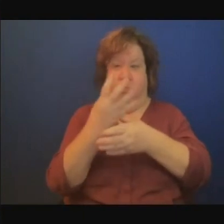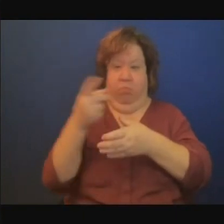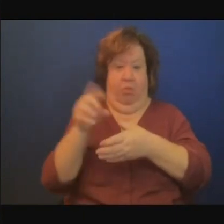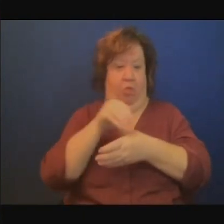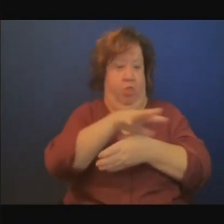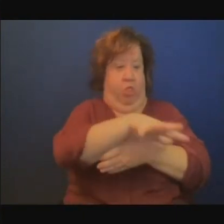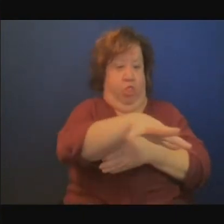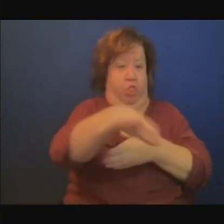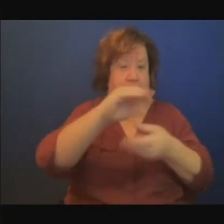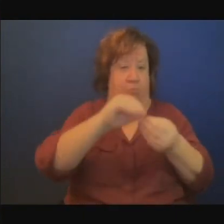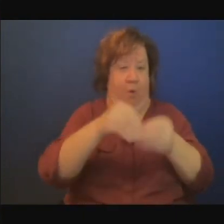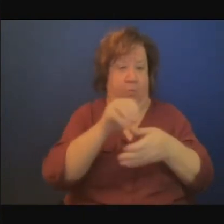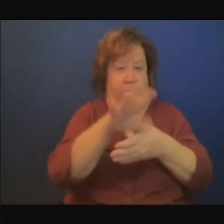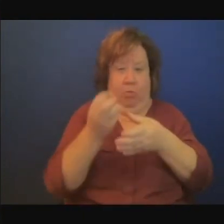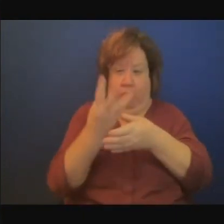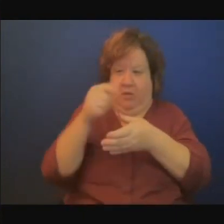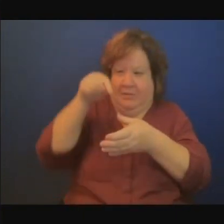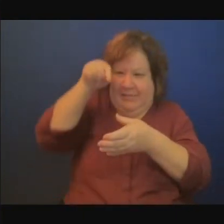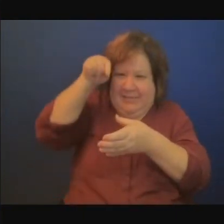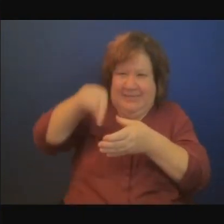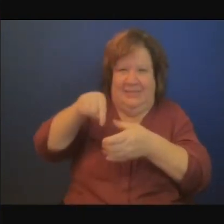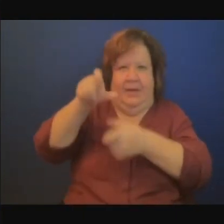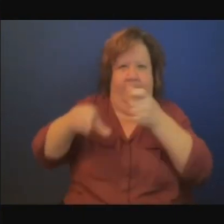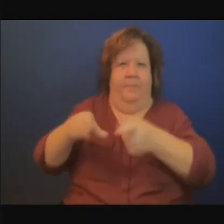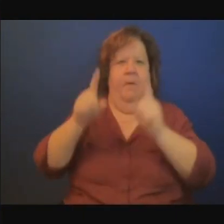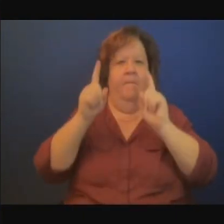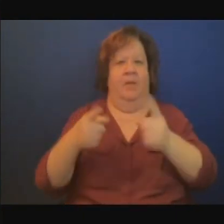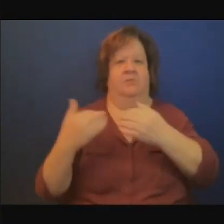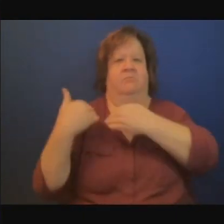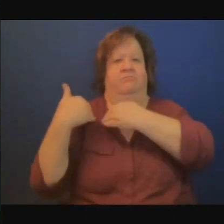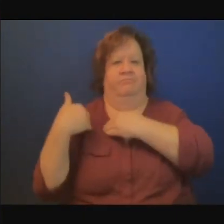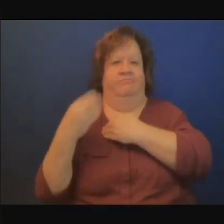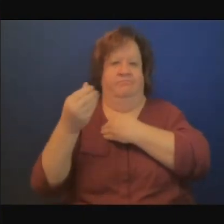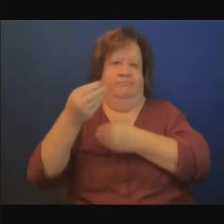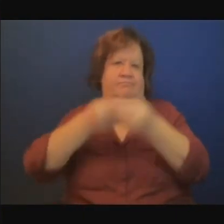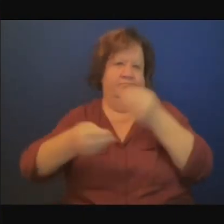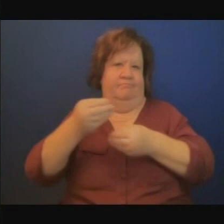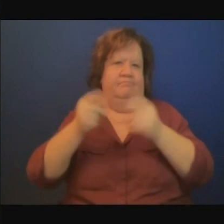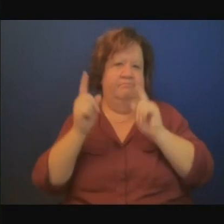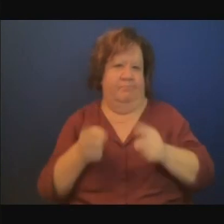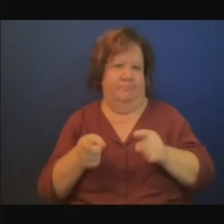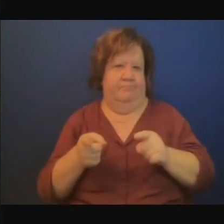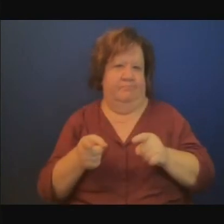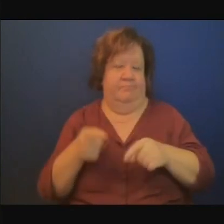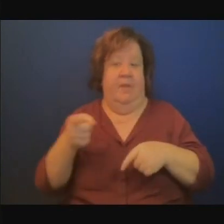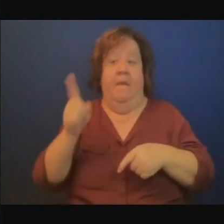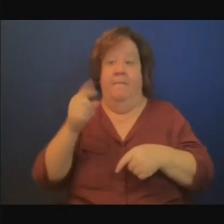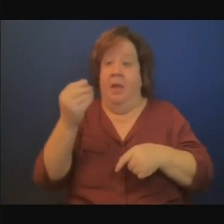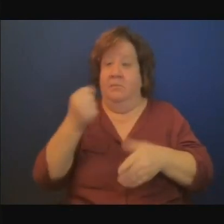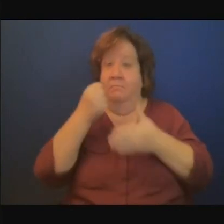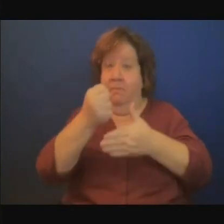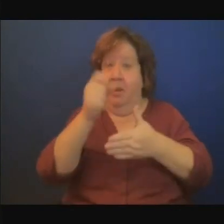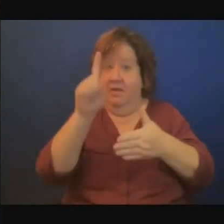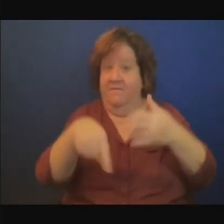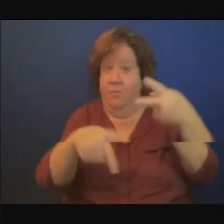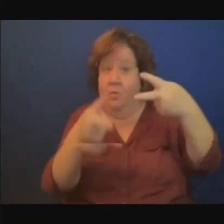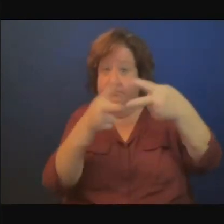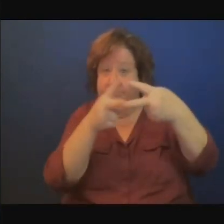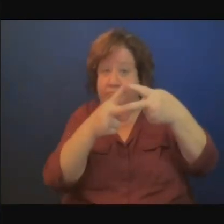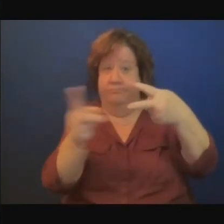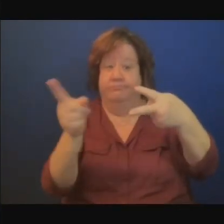des études de faisabilité pour des projets d'énergie renouvelable pouvant obtenir un financement et deuxièmement mettre en place de bons